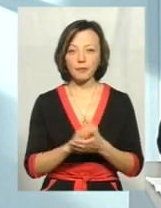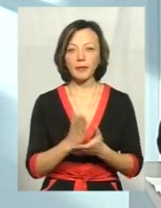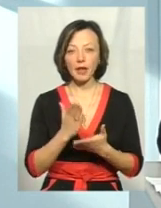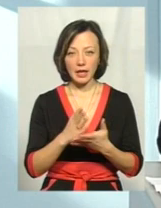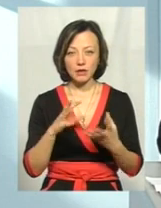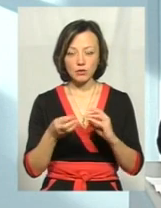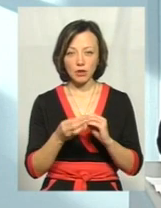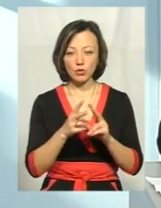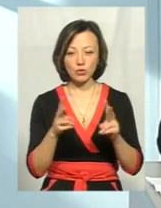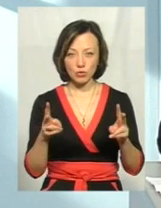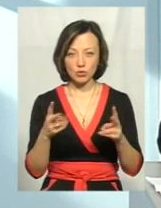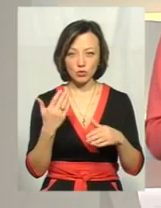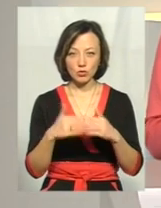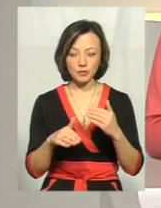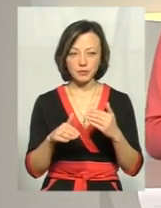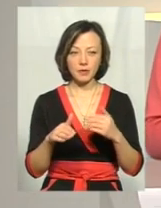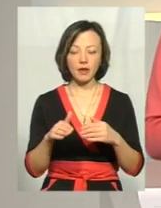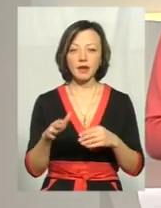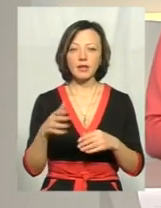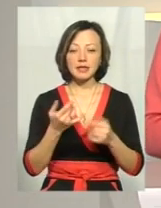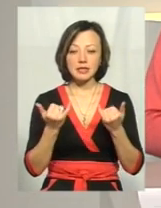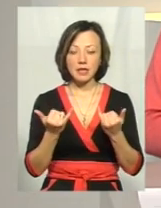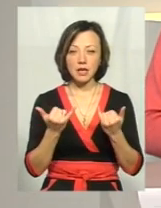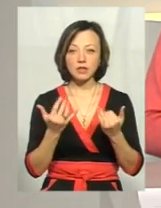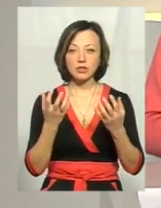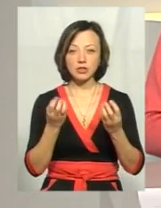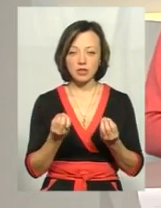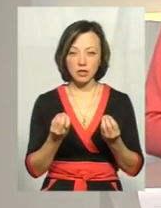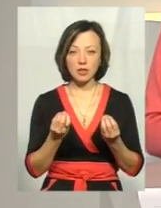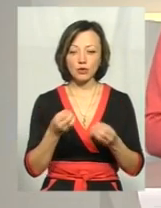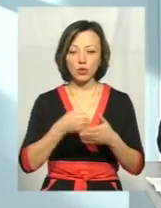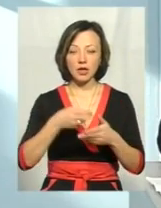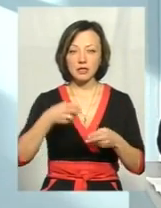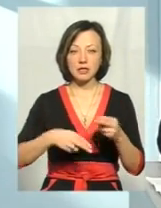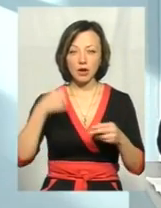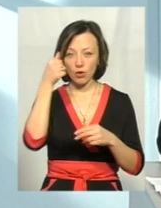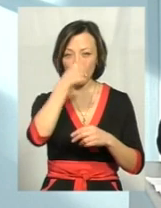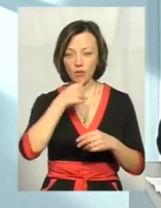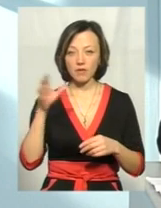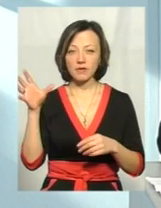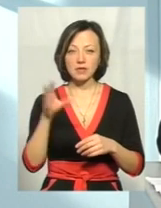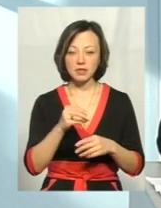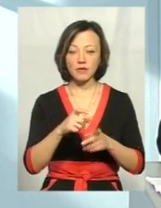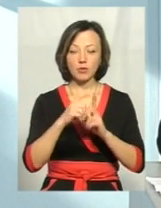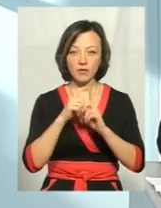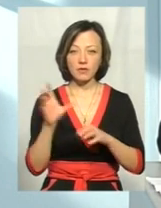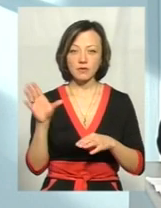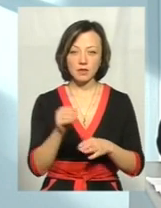результати? Тобто вже хтось... А практично в кінці, зараз вони ще поступають, і практично до кінця року всі відповіли, що все,